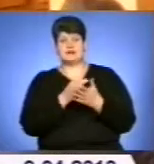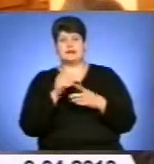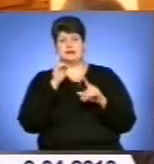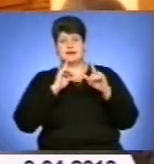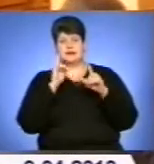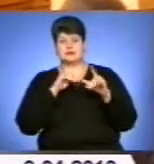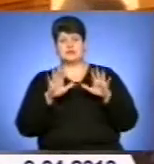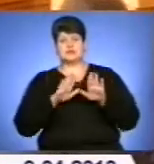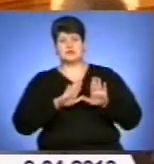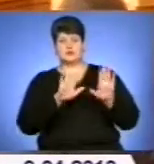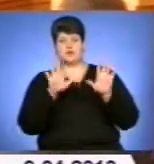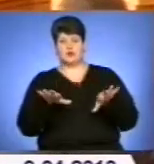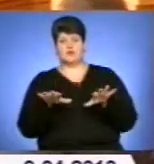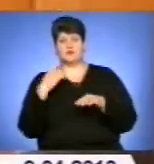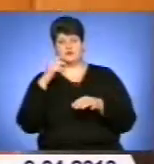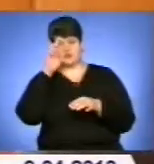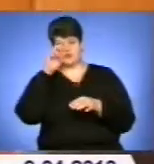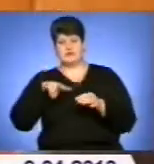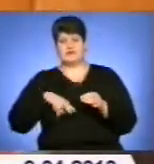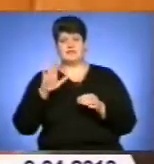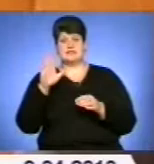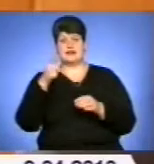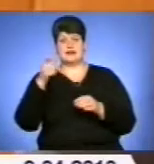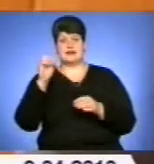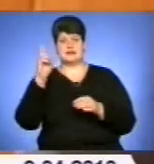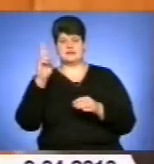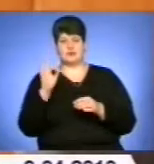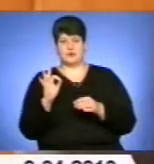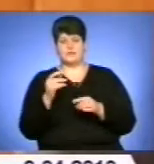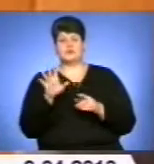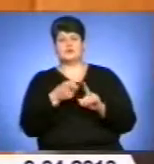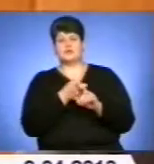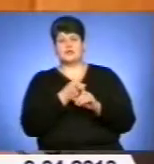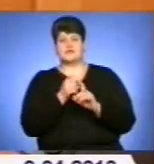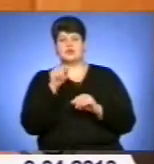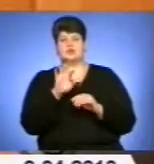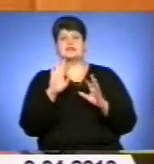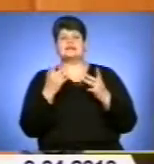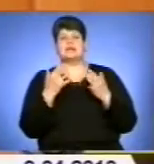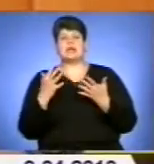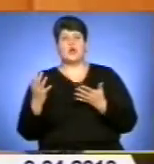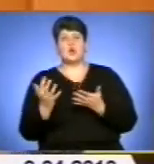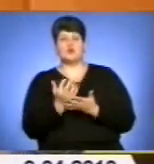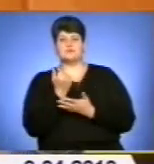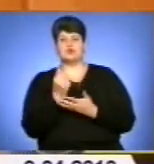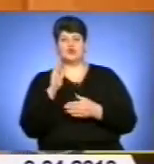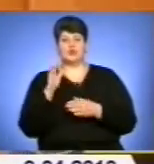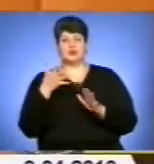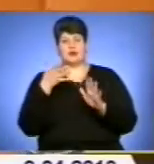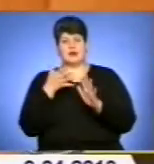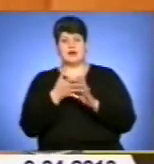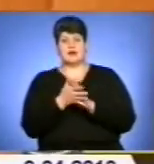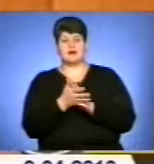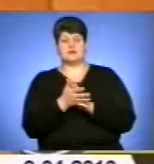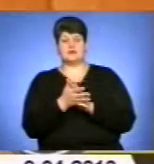облдержадміністрації Василь Гицько. Тут буде все залежати від того, наскільки успішно буде реалізовано